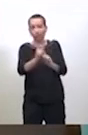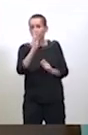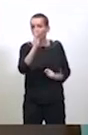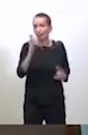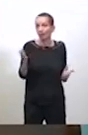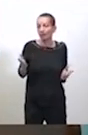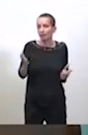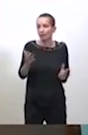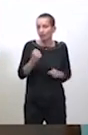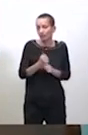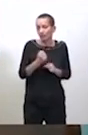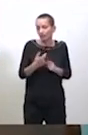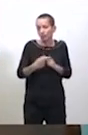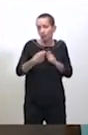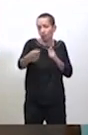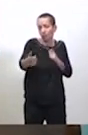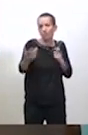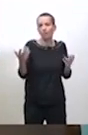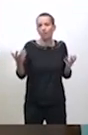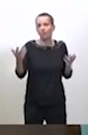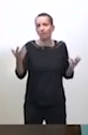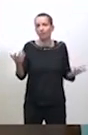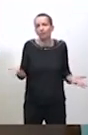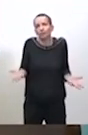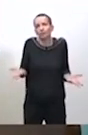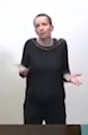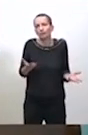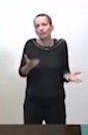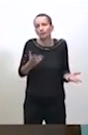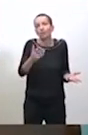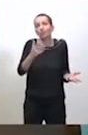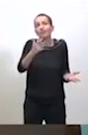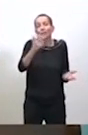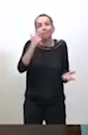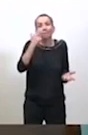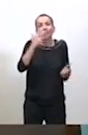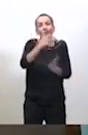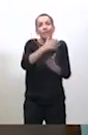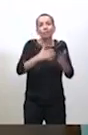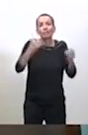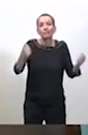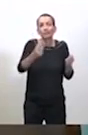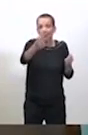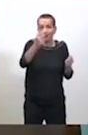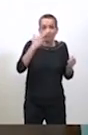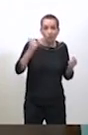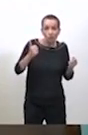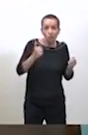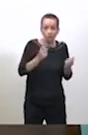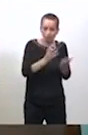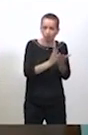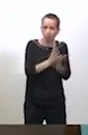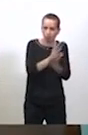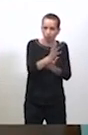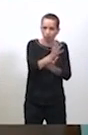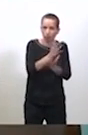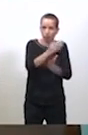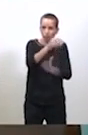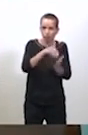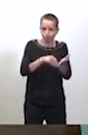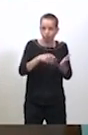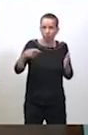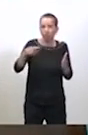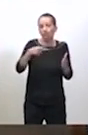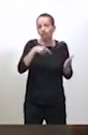un travail un peu plus long que ça. Donc, ce que vous avez vu dans notre rapport d'activité, ce sont effectivement des projets qui ont été financés pour